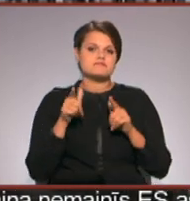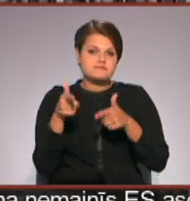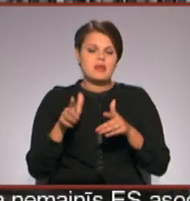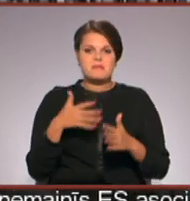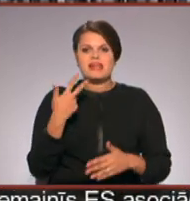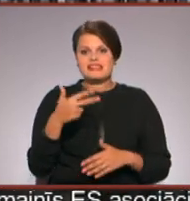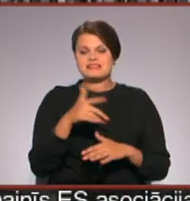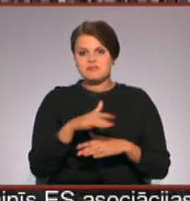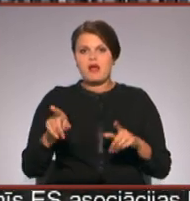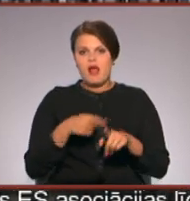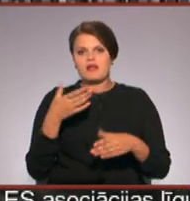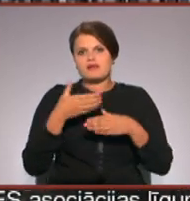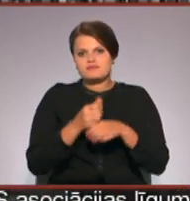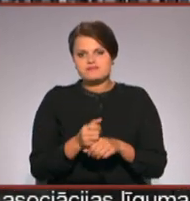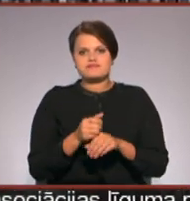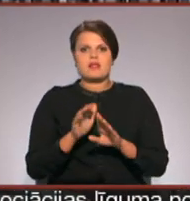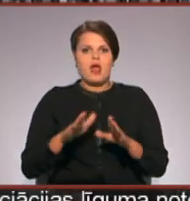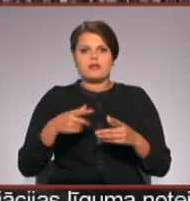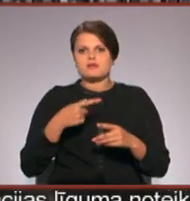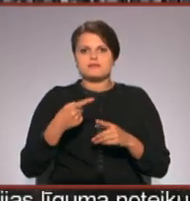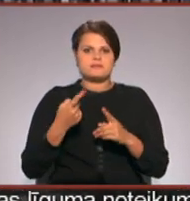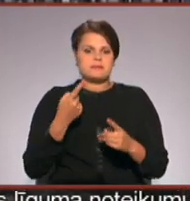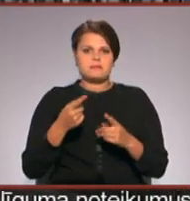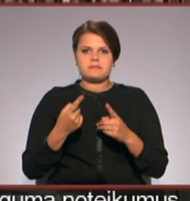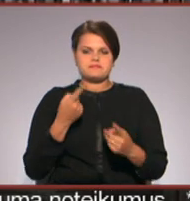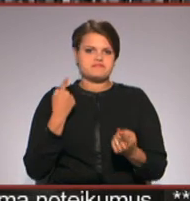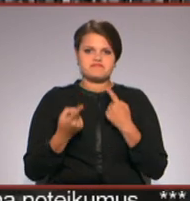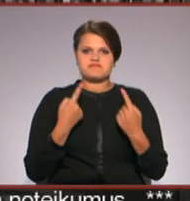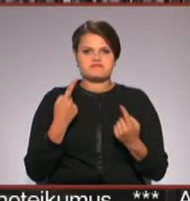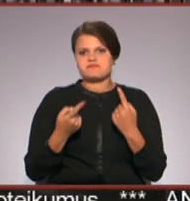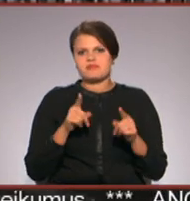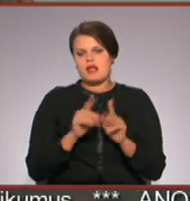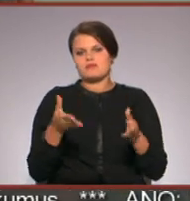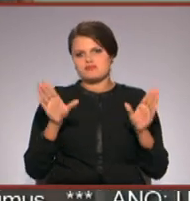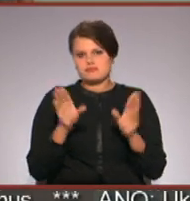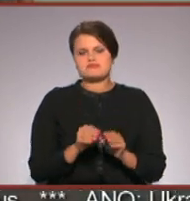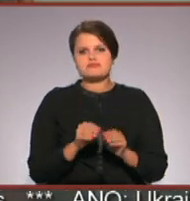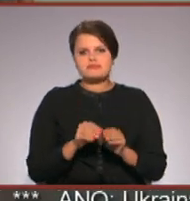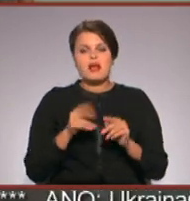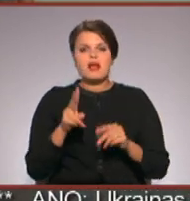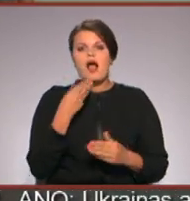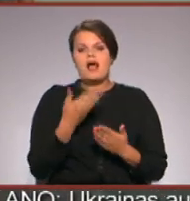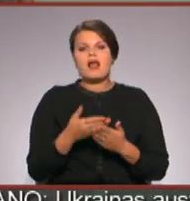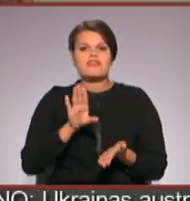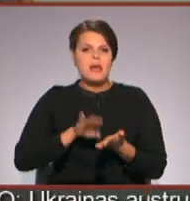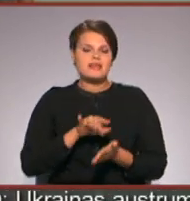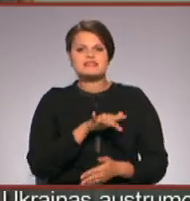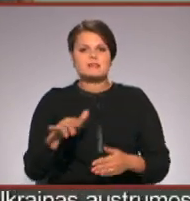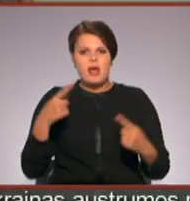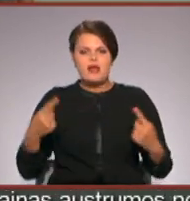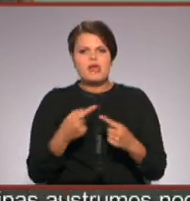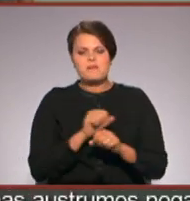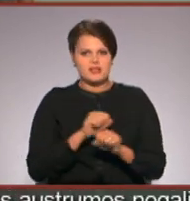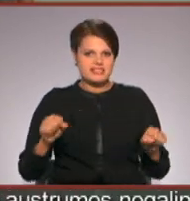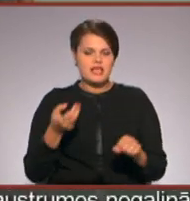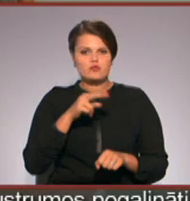atkal kādi, nu lēnā pazudīs, pazudīs, un tur jau tāds pats liktenis sagaida. Kā rāda pieredze, bērni adaptējas